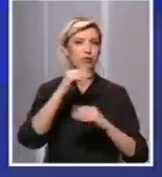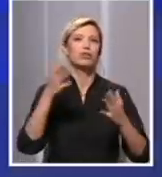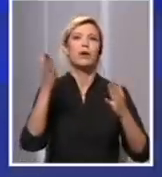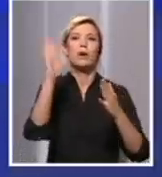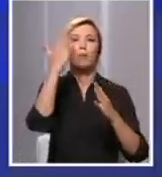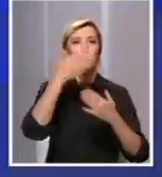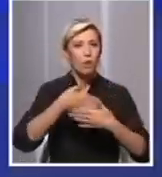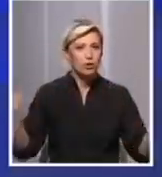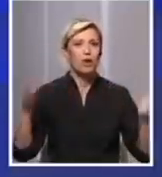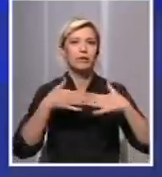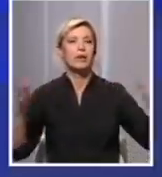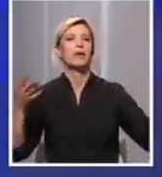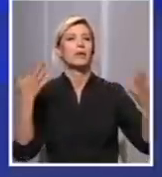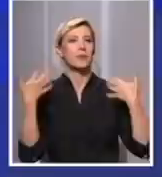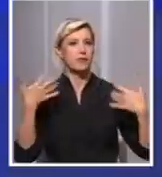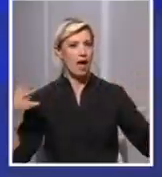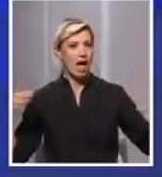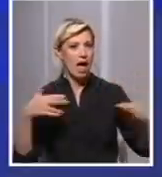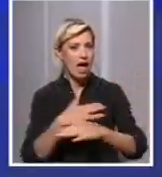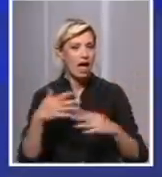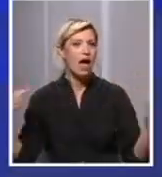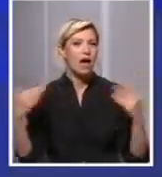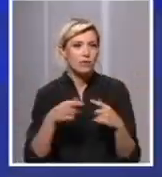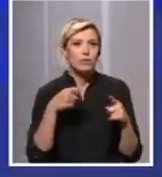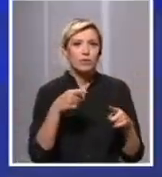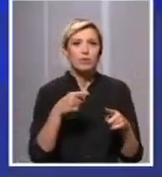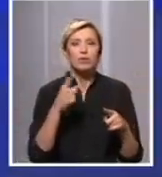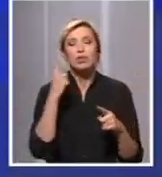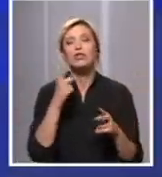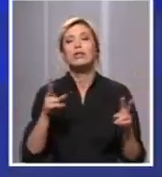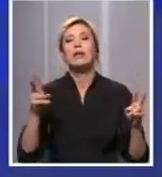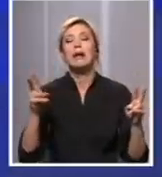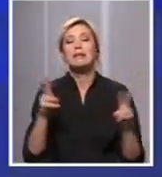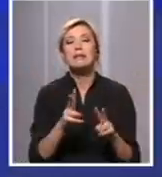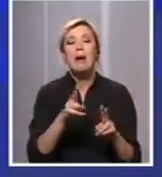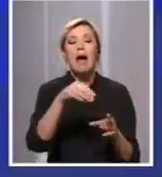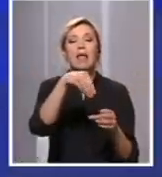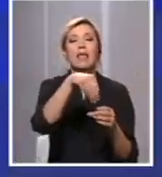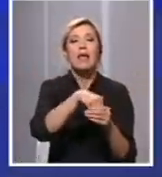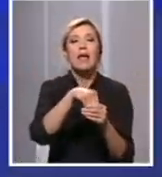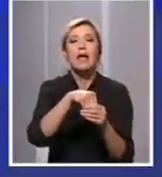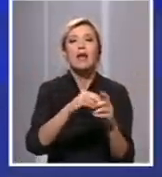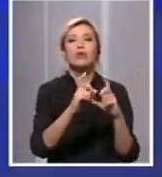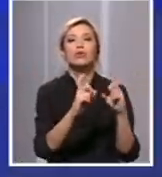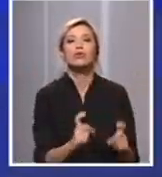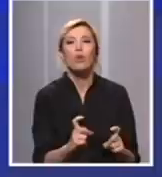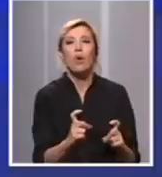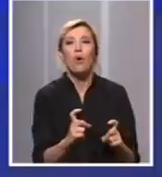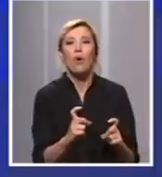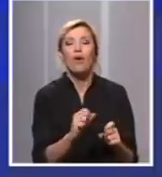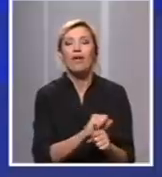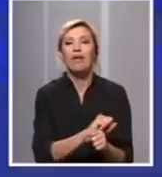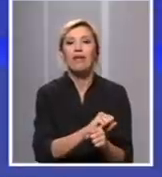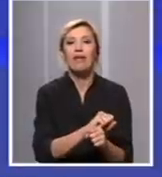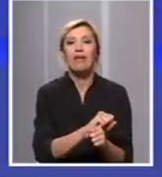prostorije. To je sve da se manje zadržava, da zadržavaju prozrukovače svih kapličnih infekcija u vazduhu